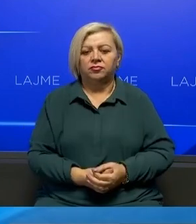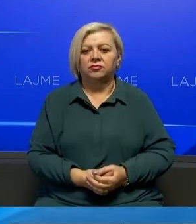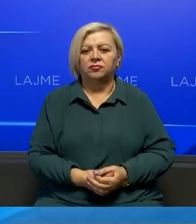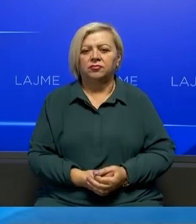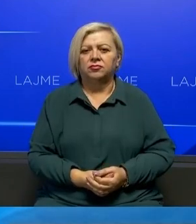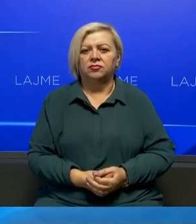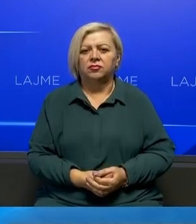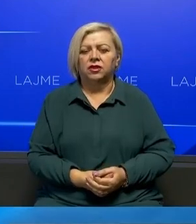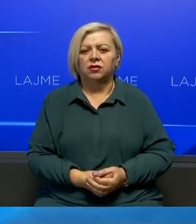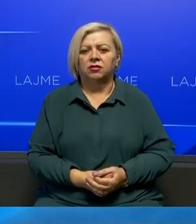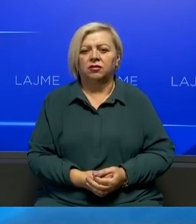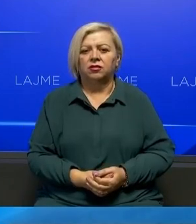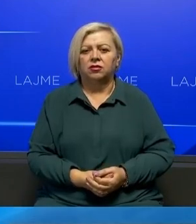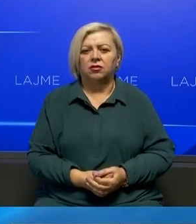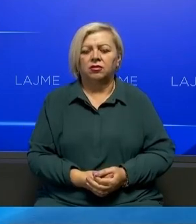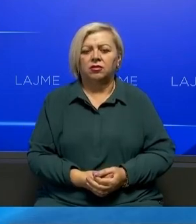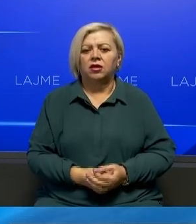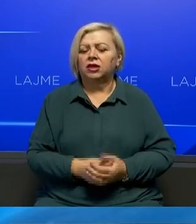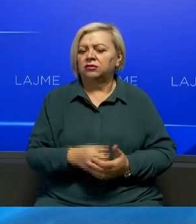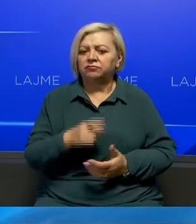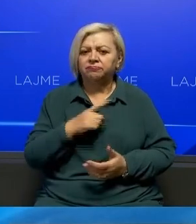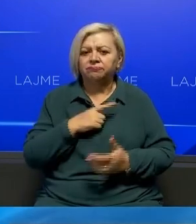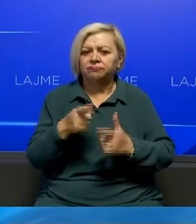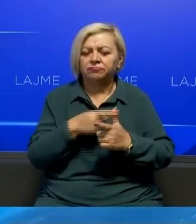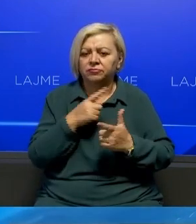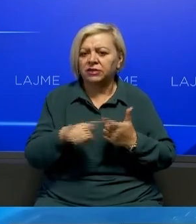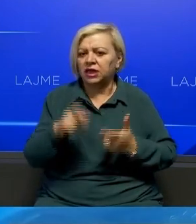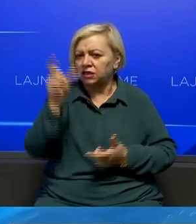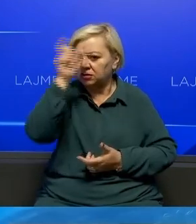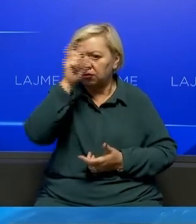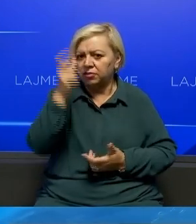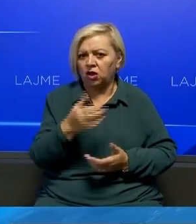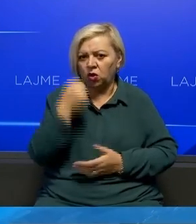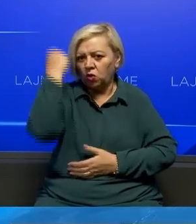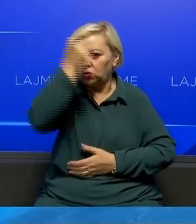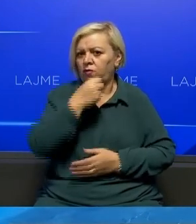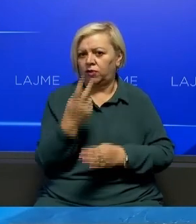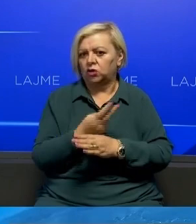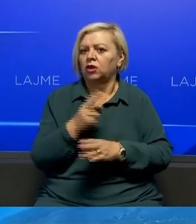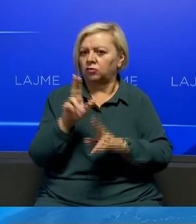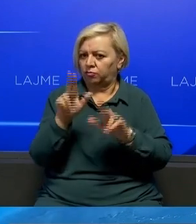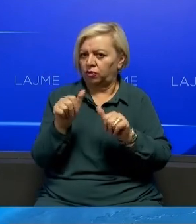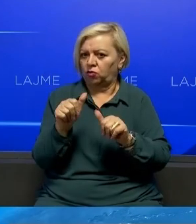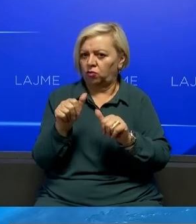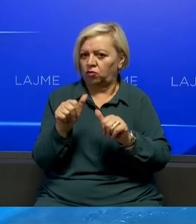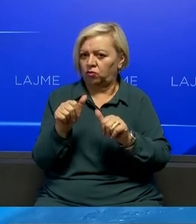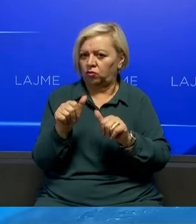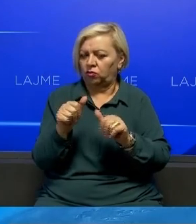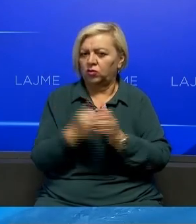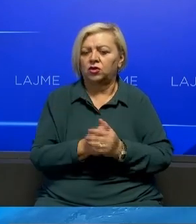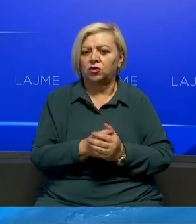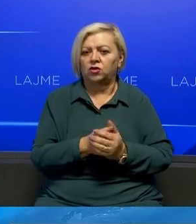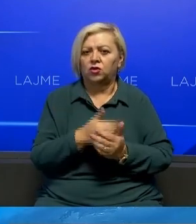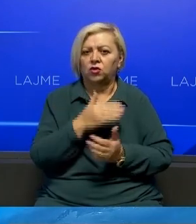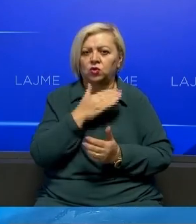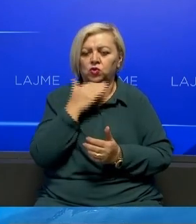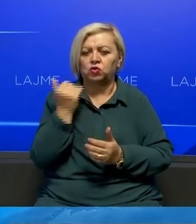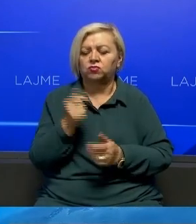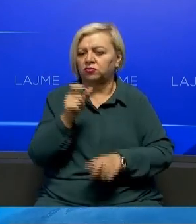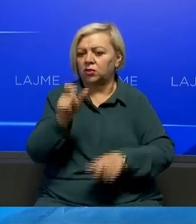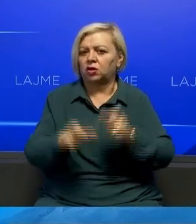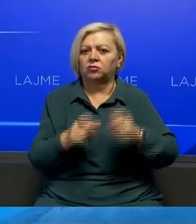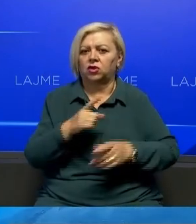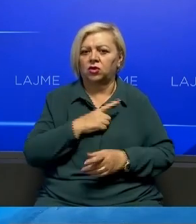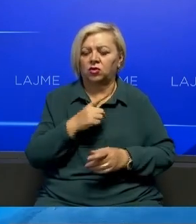është që shumë mirë si pritën për neve, sepse edhe servinit të adin mirë si Kosova shtetë, edhe saurana dhe është shumë e pritën për qëtartë të